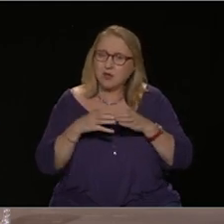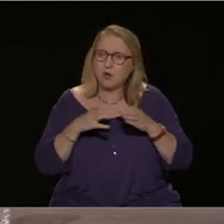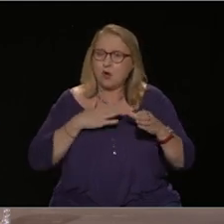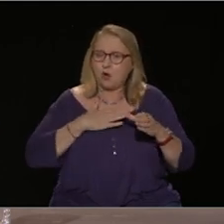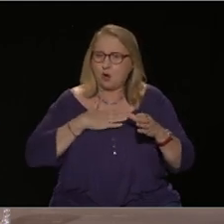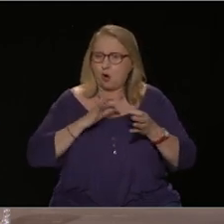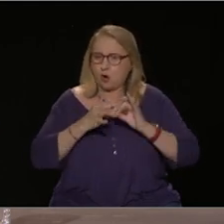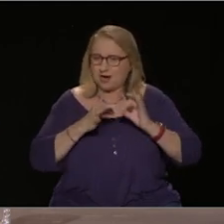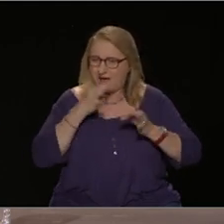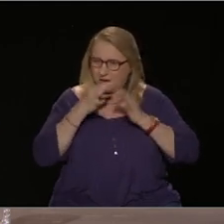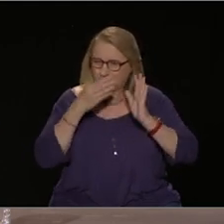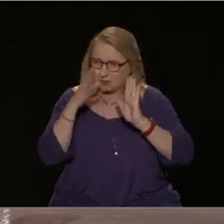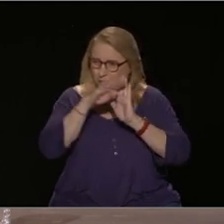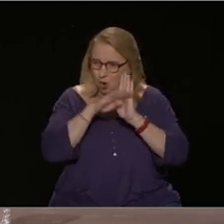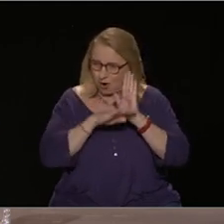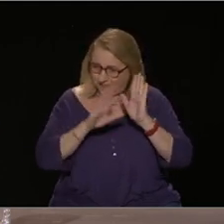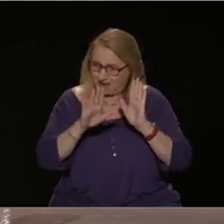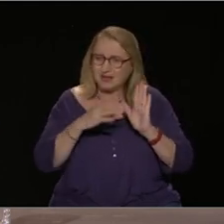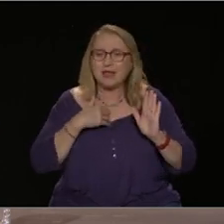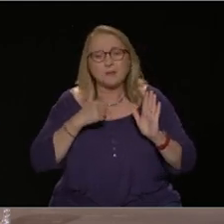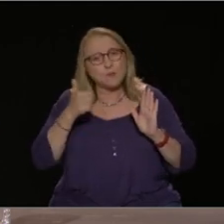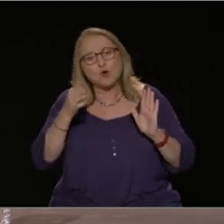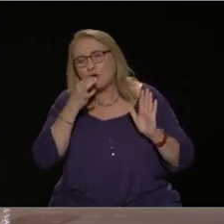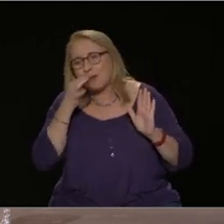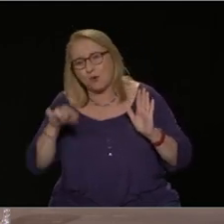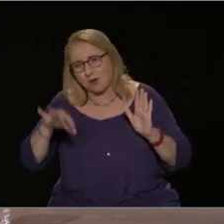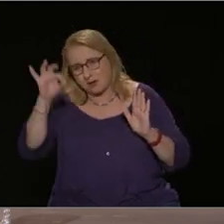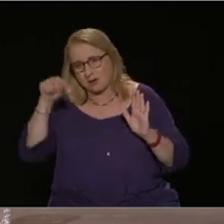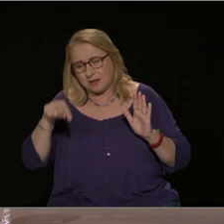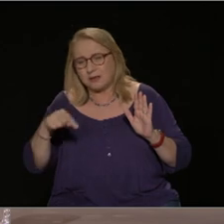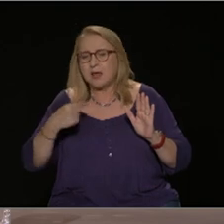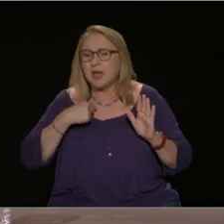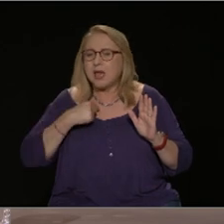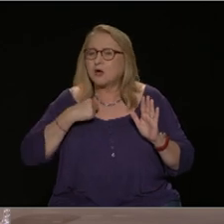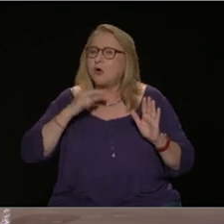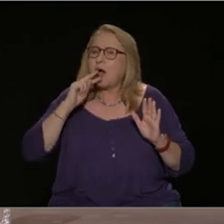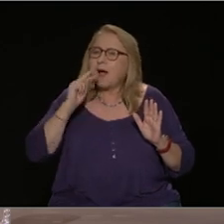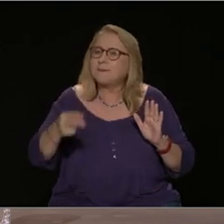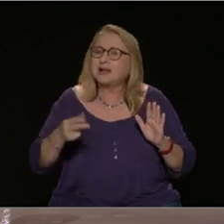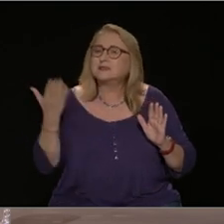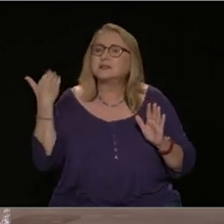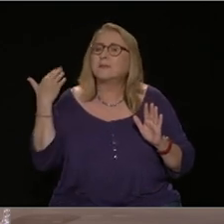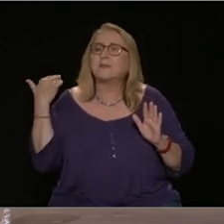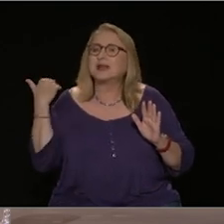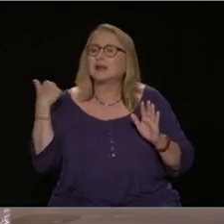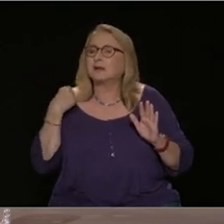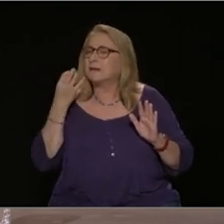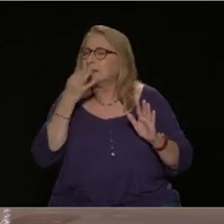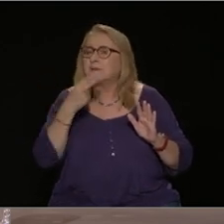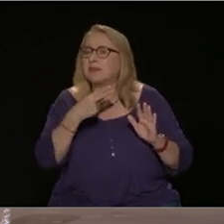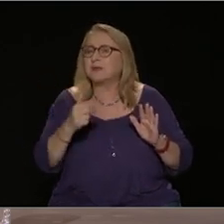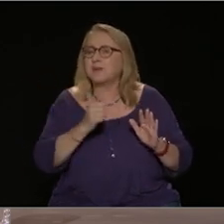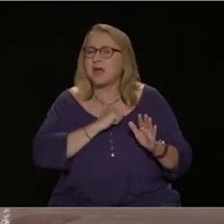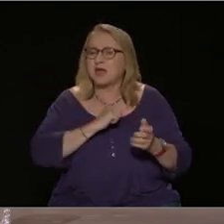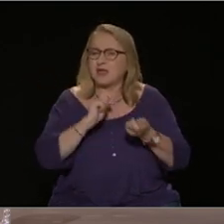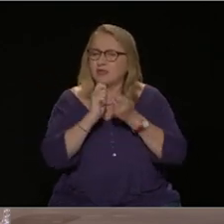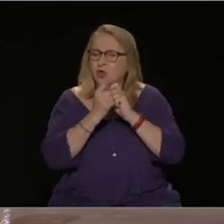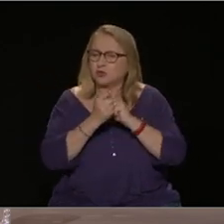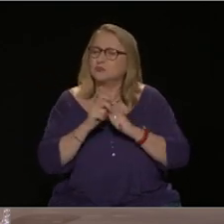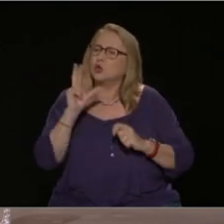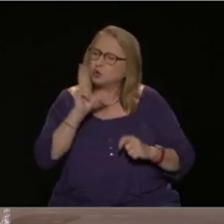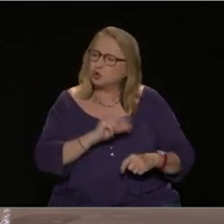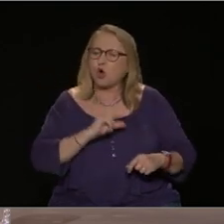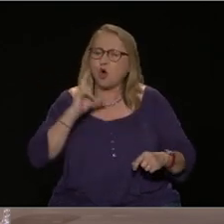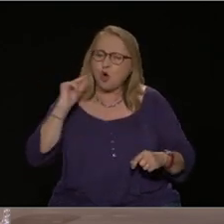εξής, είναι η ίδια ουσιαστικά απάντηση που έδωσα και πριν για τις ιδιωτικοποίησεις. Δηλαδή,